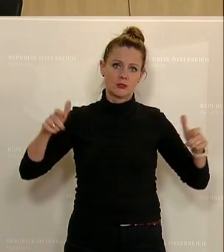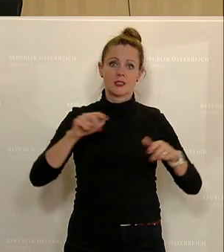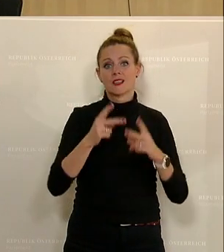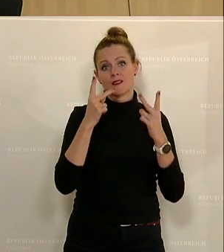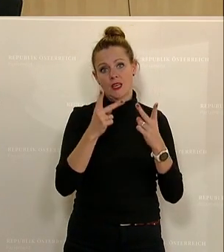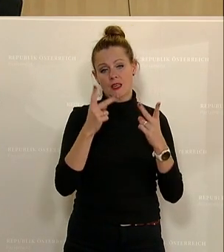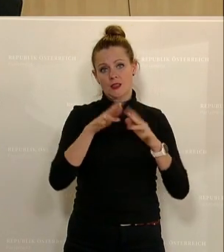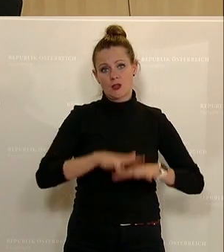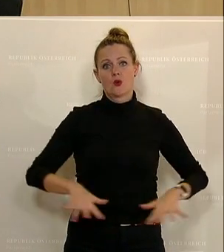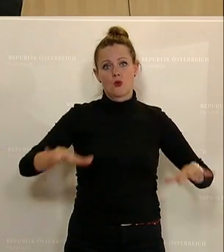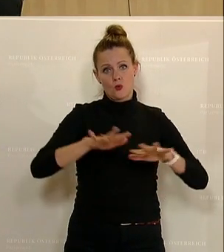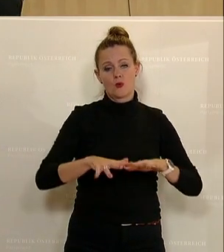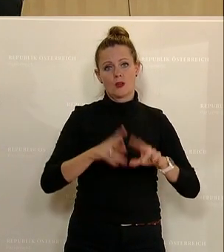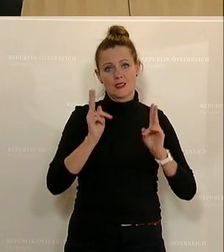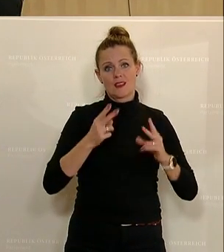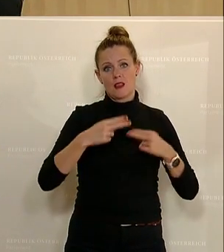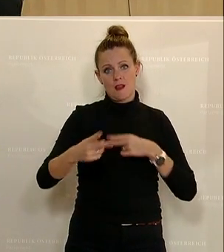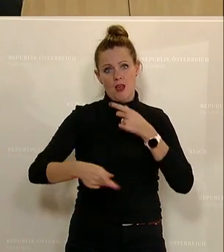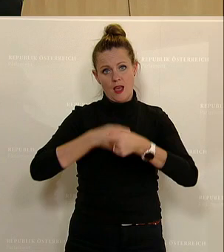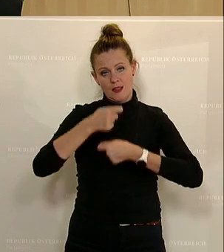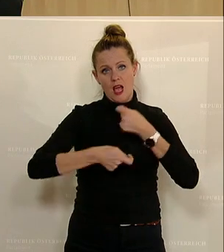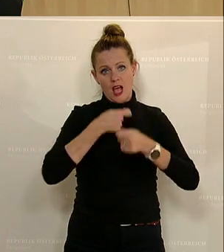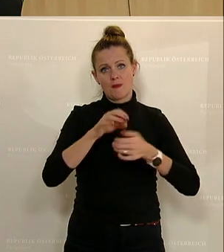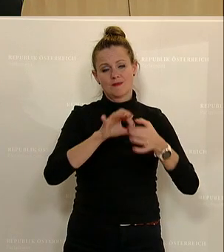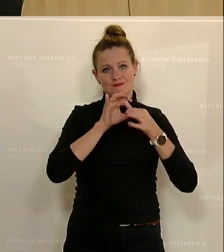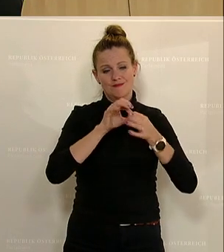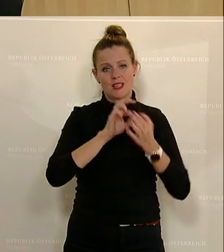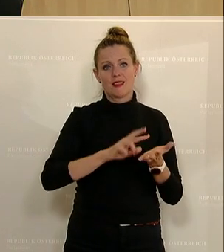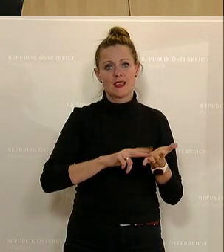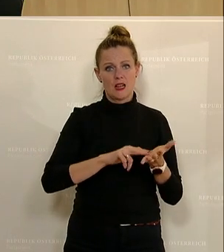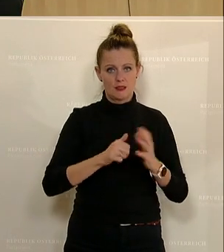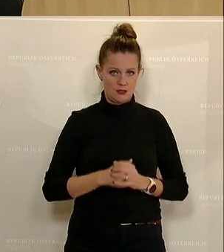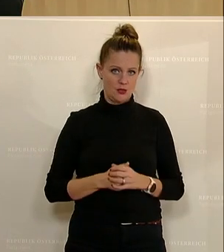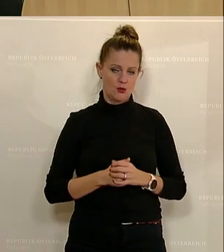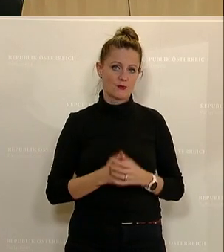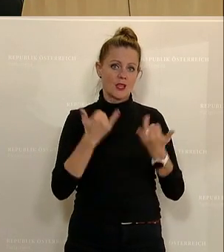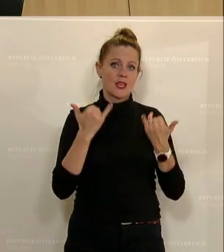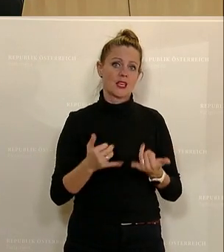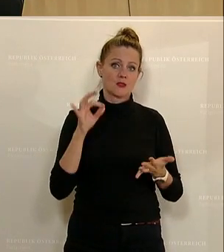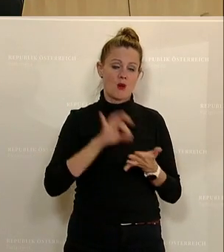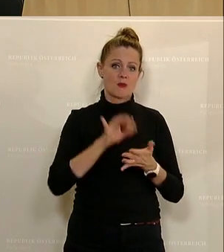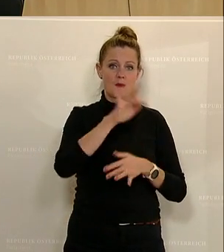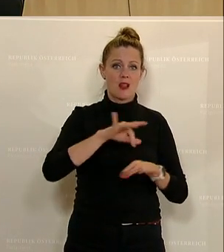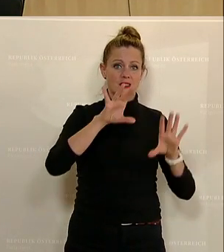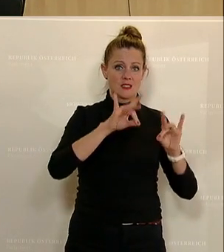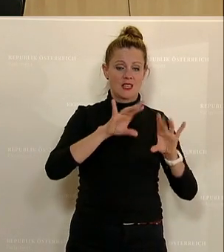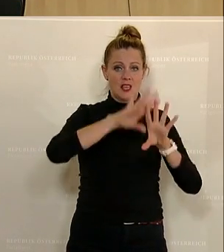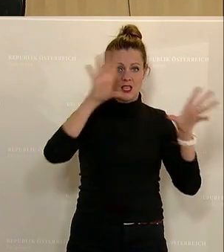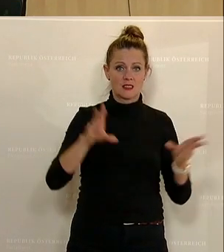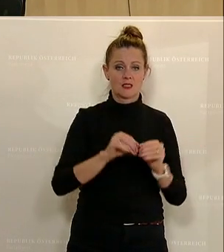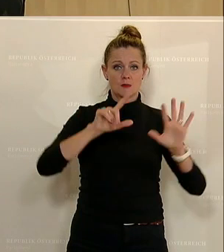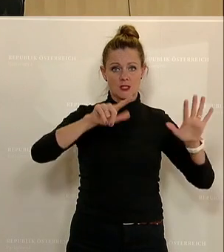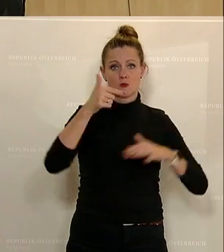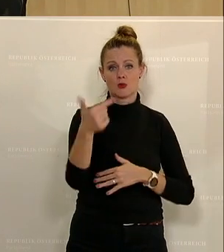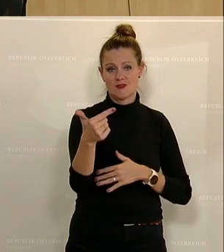wichtigsten Grundlagen, damit wir weiterkommen in der Digitalisierung. Bis jetzt sind wir auf Platz 10 von 27 Mitgliedsländern,